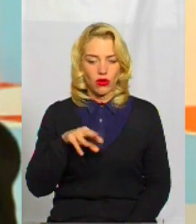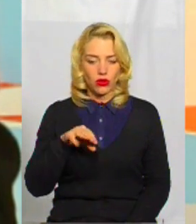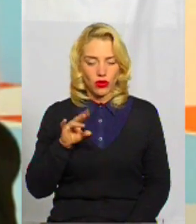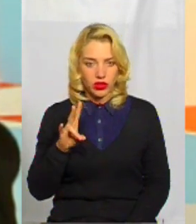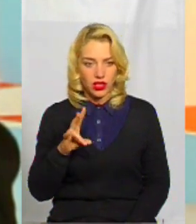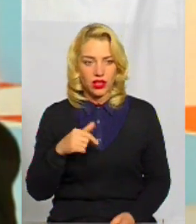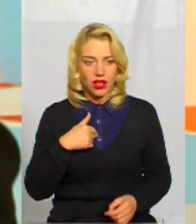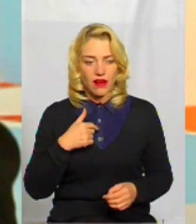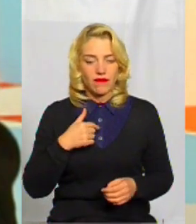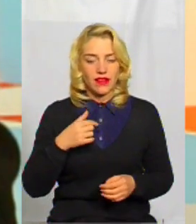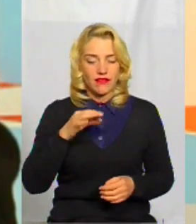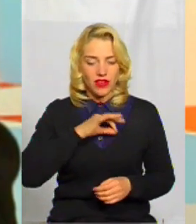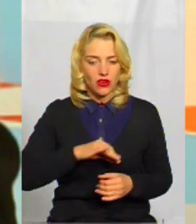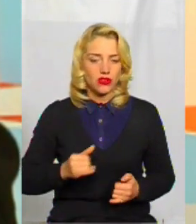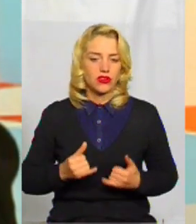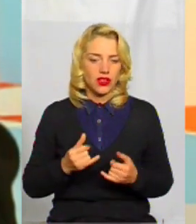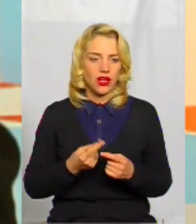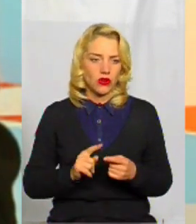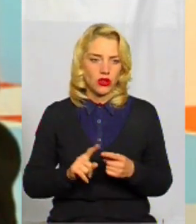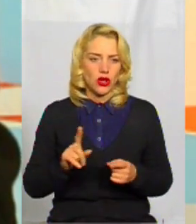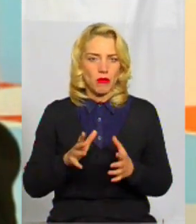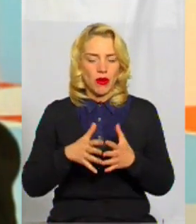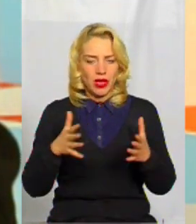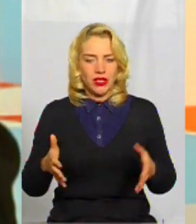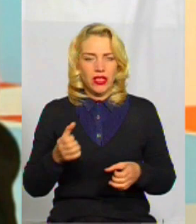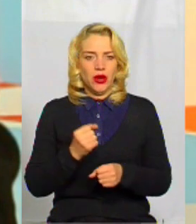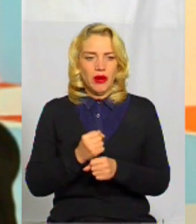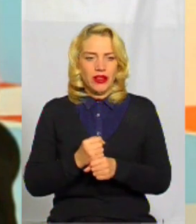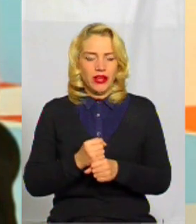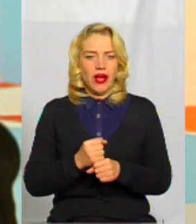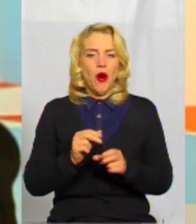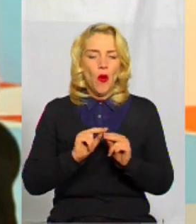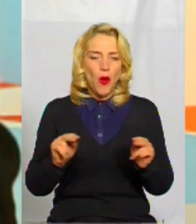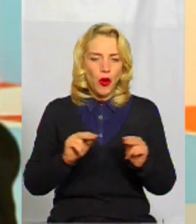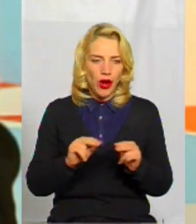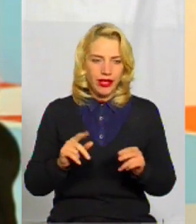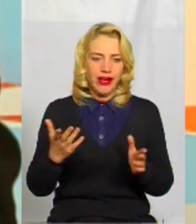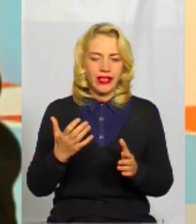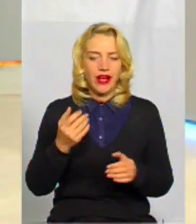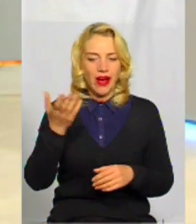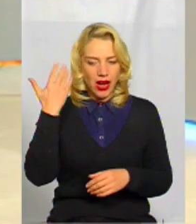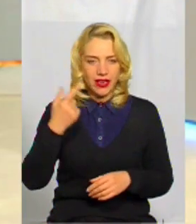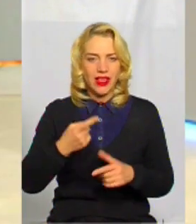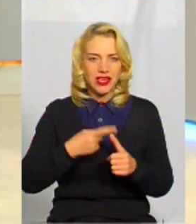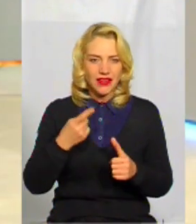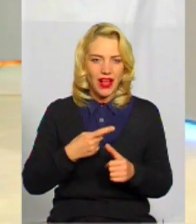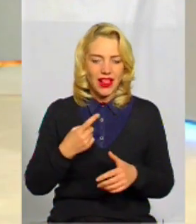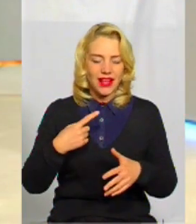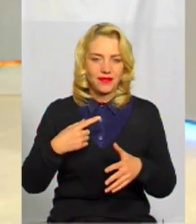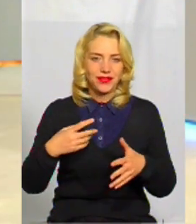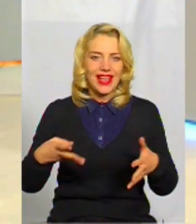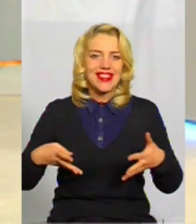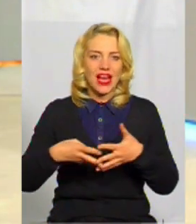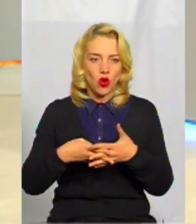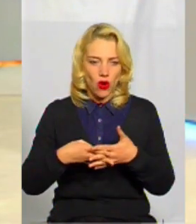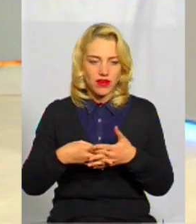використую для того, щоб побільше зробити таких уроків, ну, які ми раніше називали інтегрованими, а зараз,